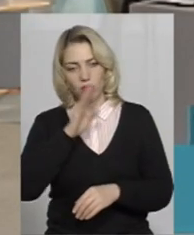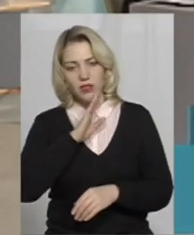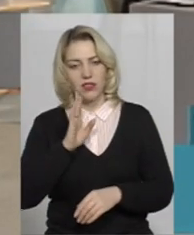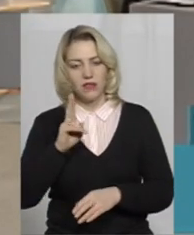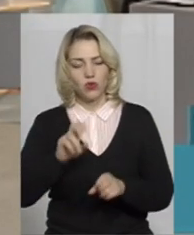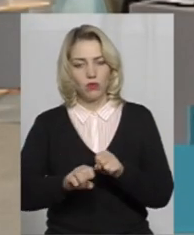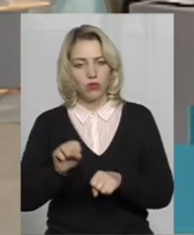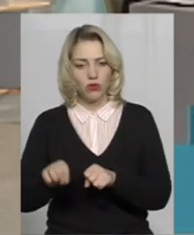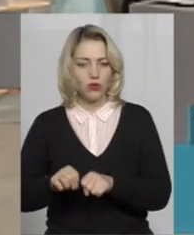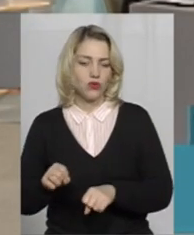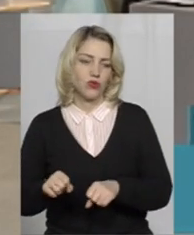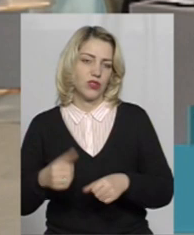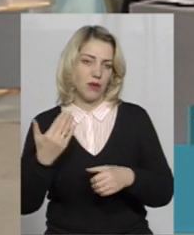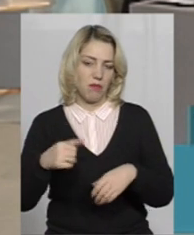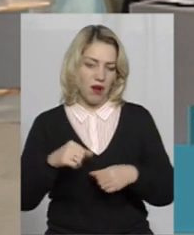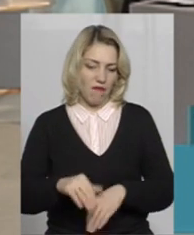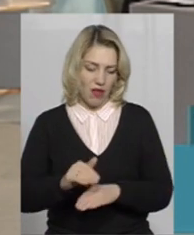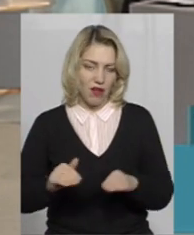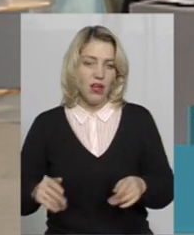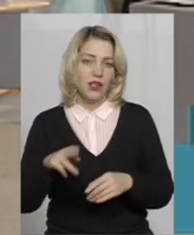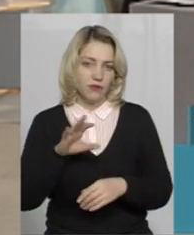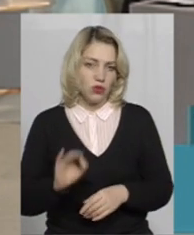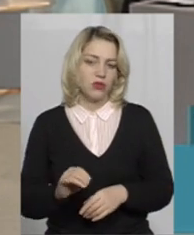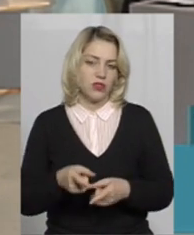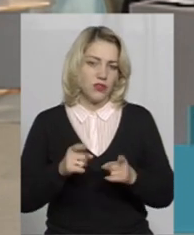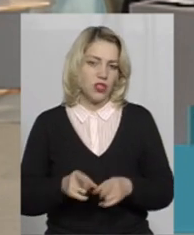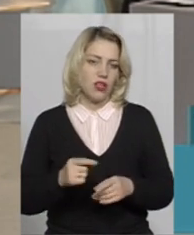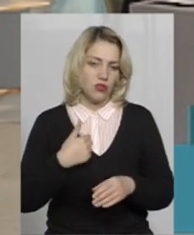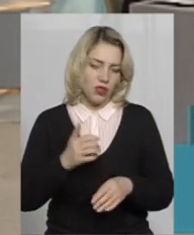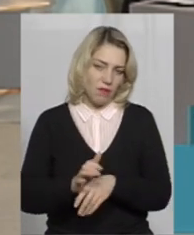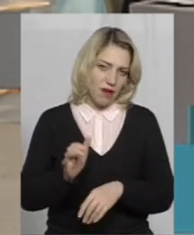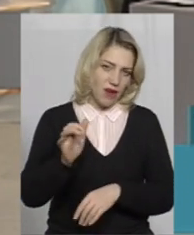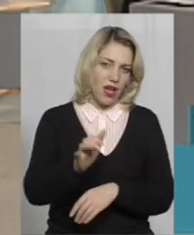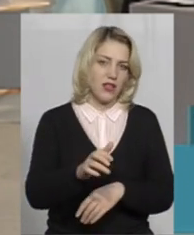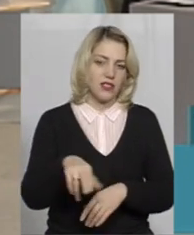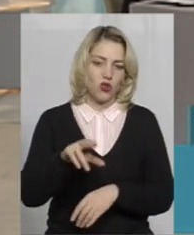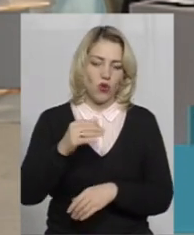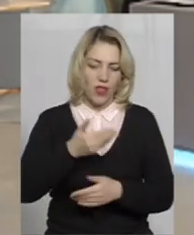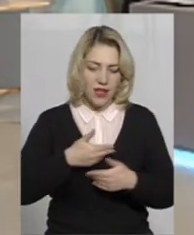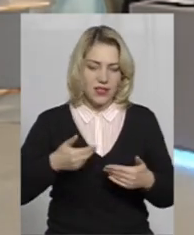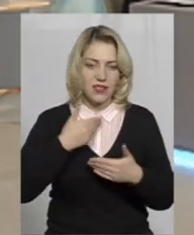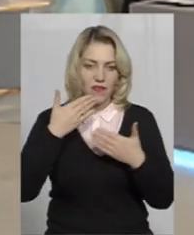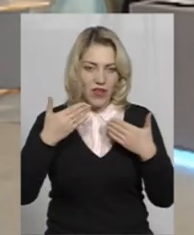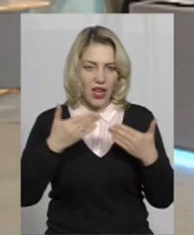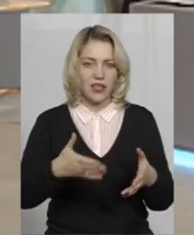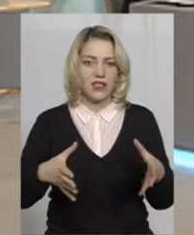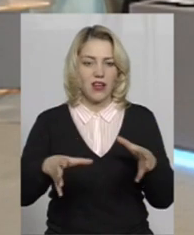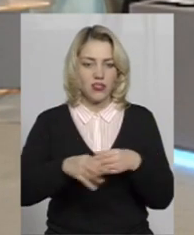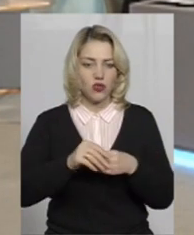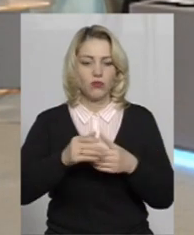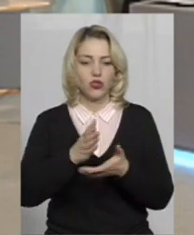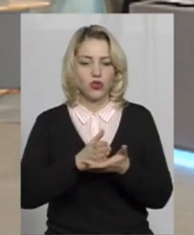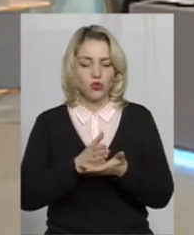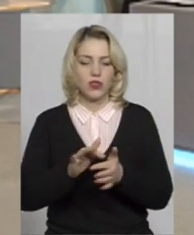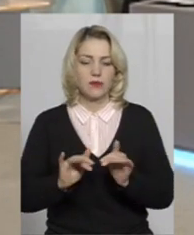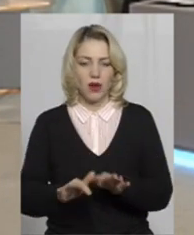які порушують там певні права, то, звичайно, тоді направляється до нас звернення, разом зі службою справах